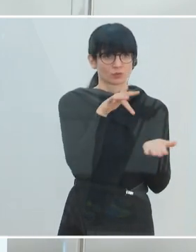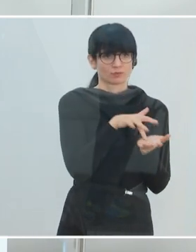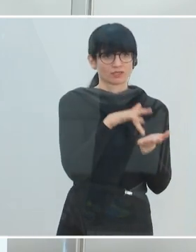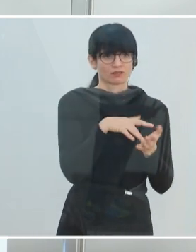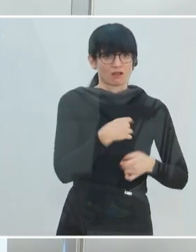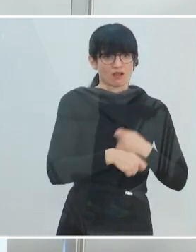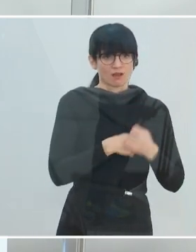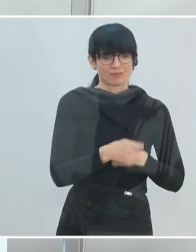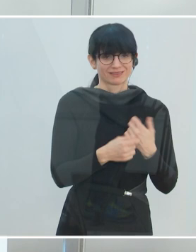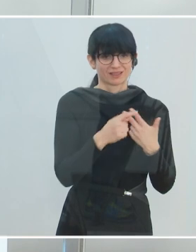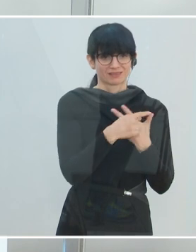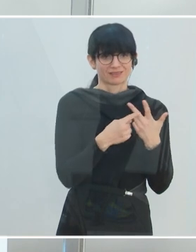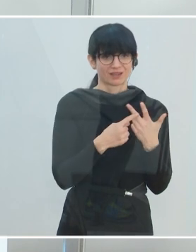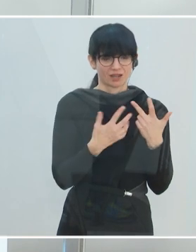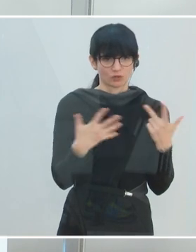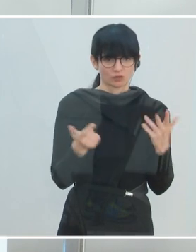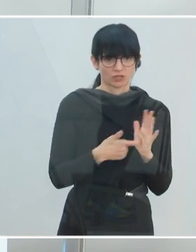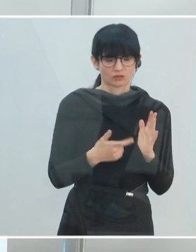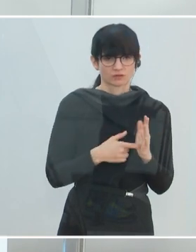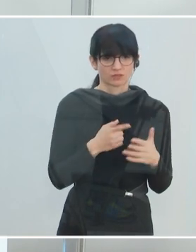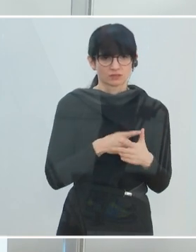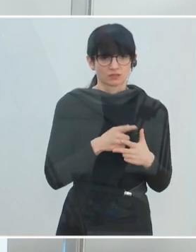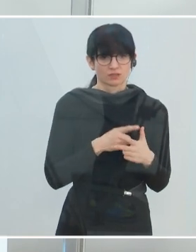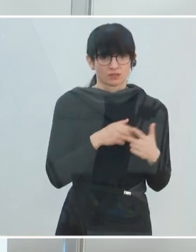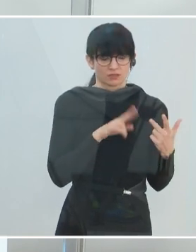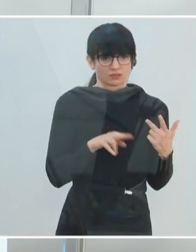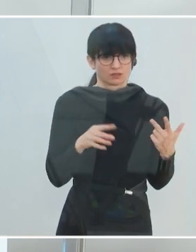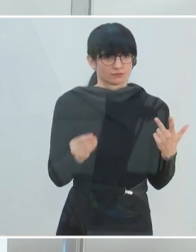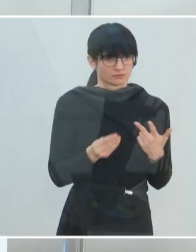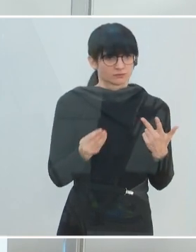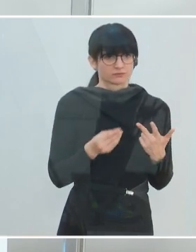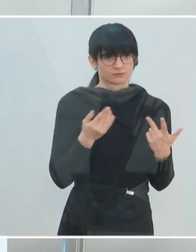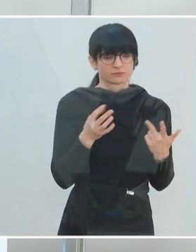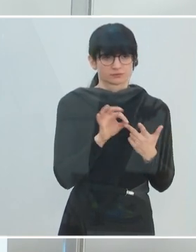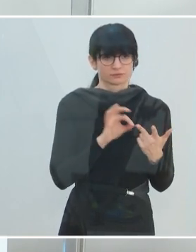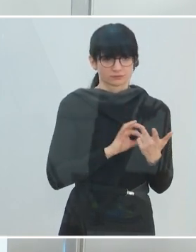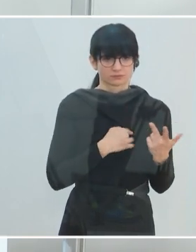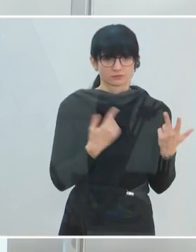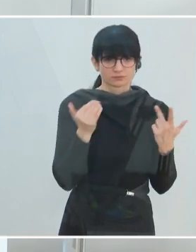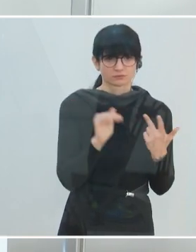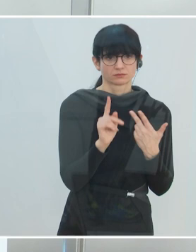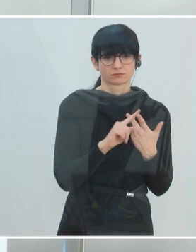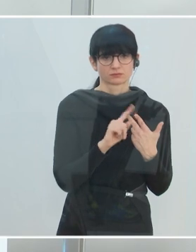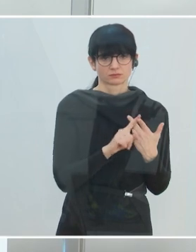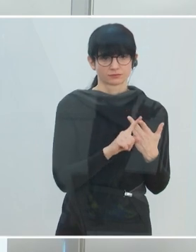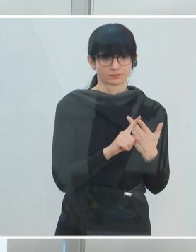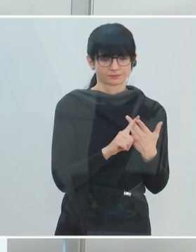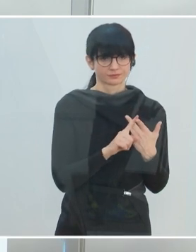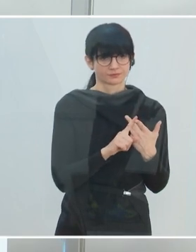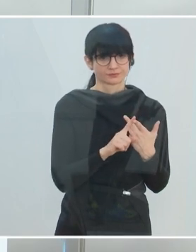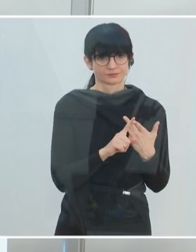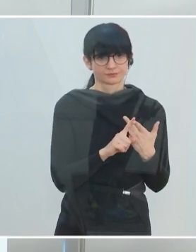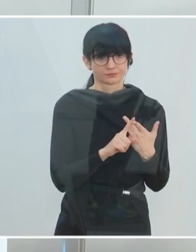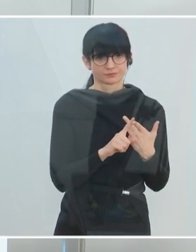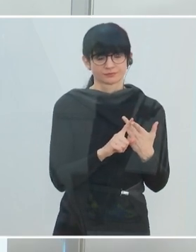Da geht es um drei große Herausforderungen. Das eine sind die rechtlichen Fragen, Datenschutzfragen. Das andere sind sehr, sehr